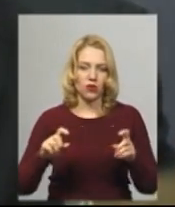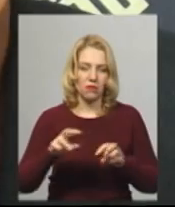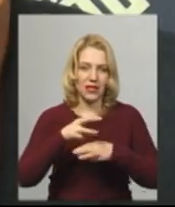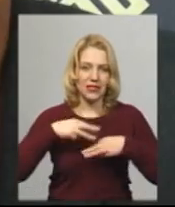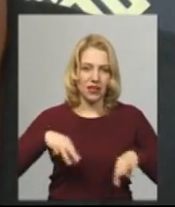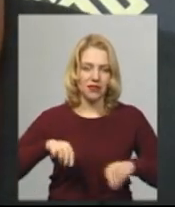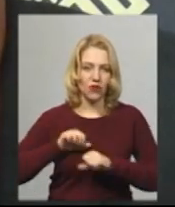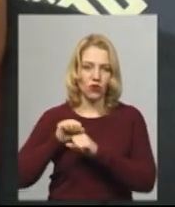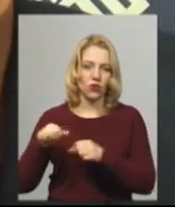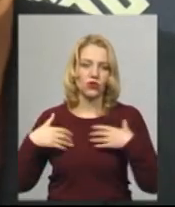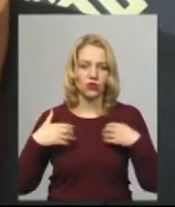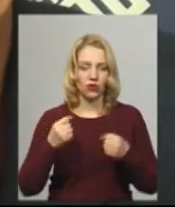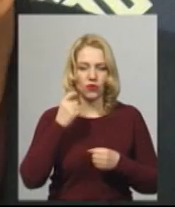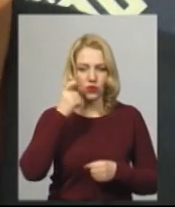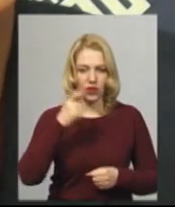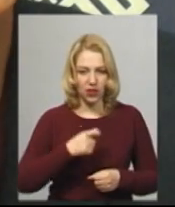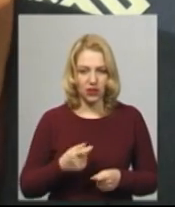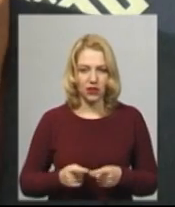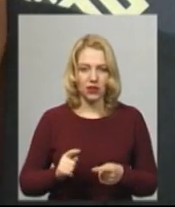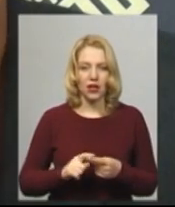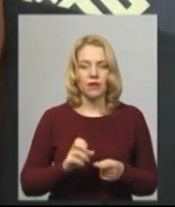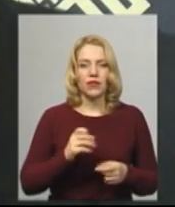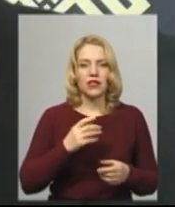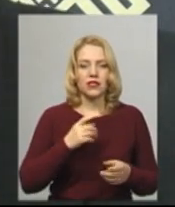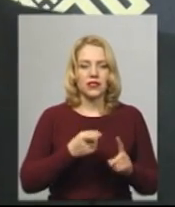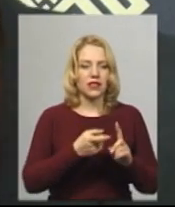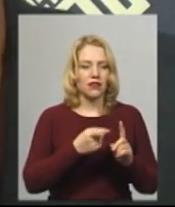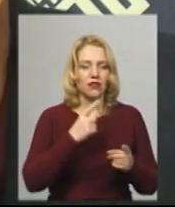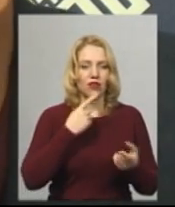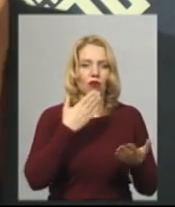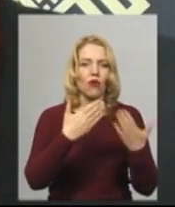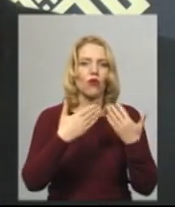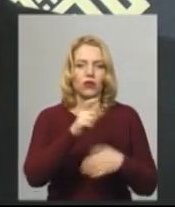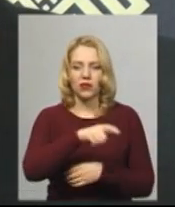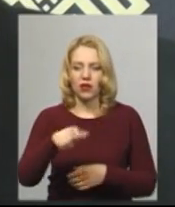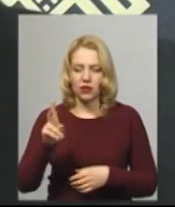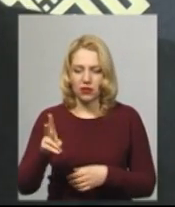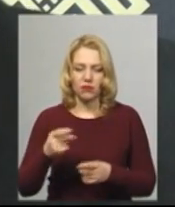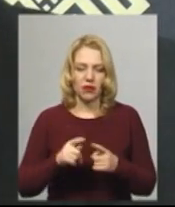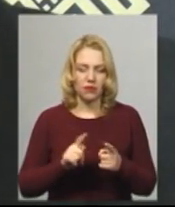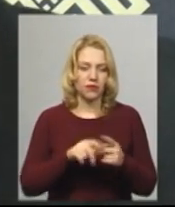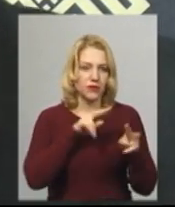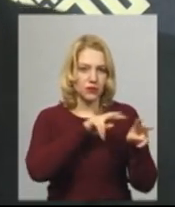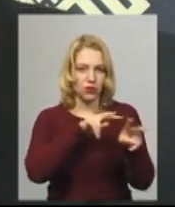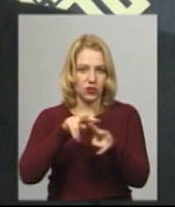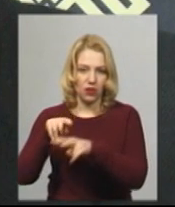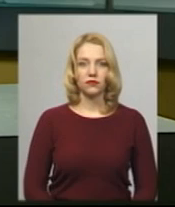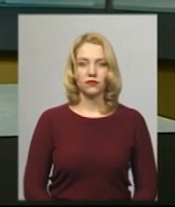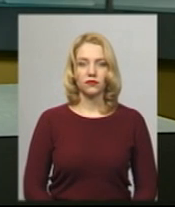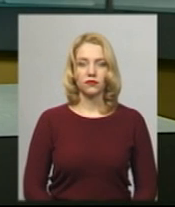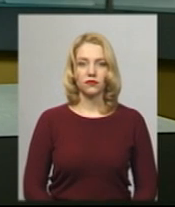здоров'я України. За контактами встановлюється медичне спостереження, ці контакти були передані до медичної мережі.